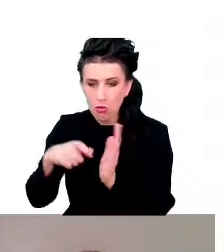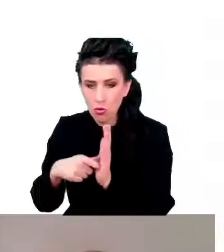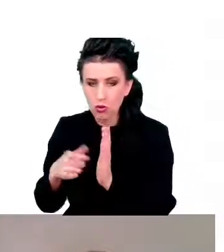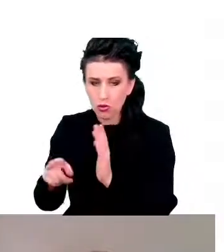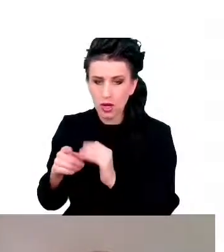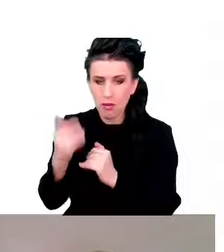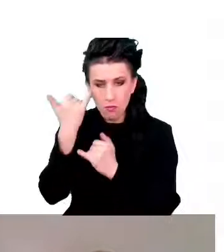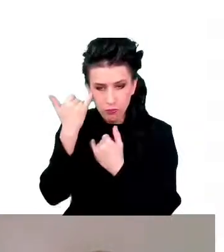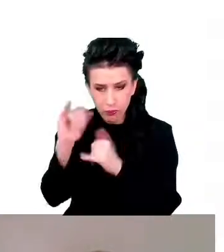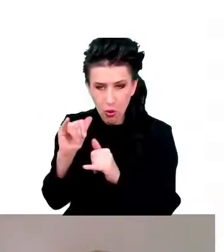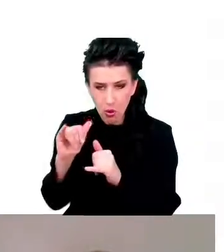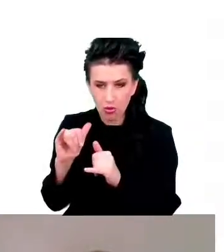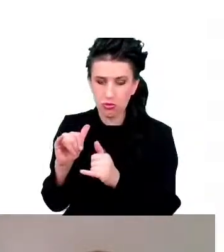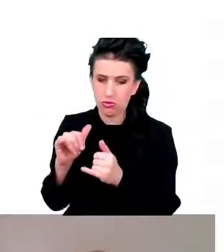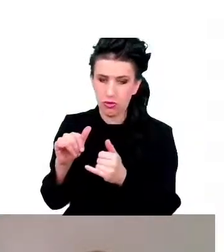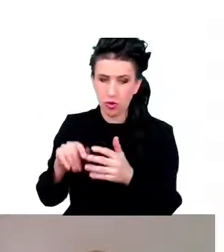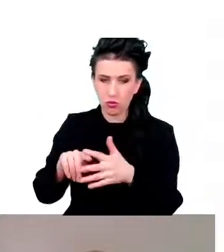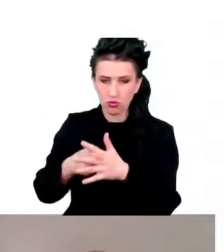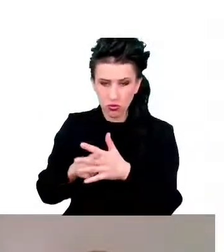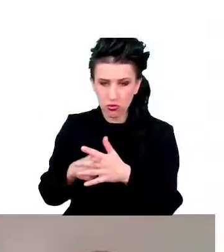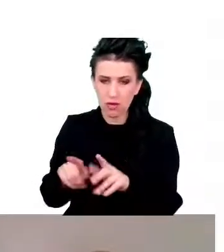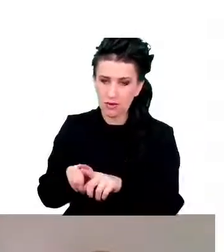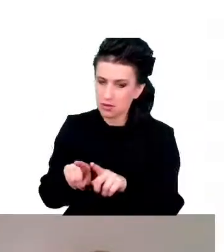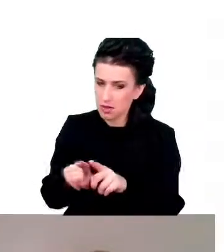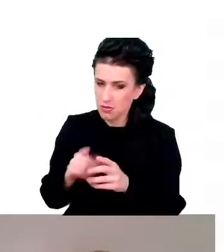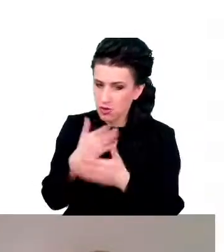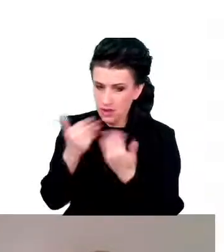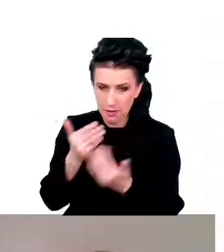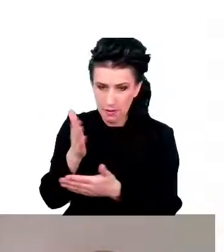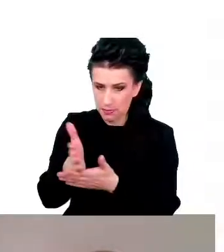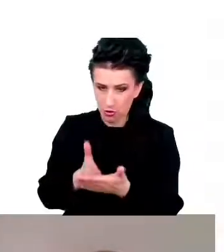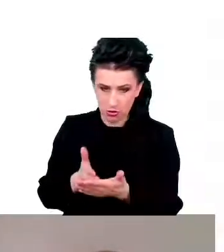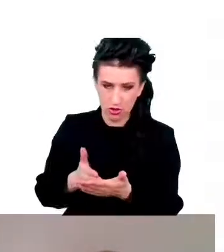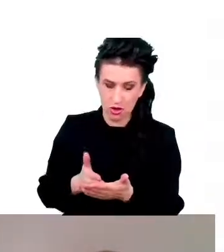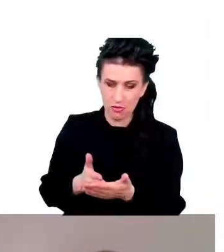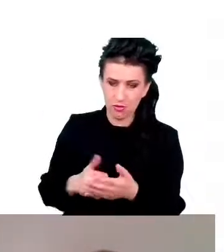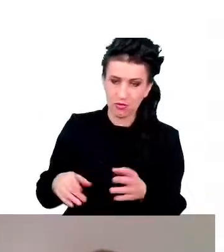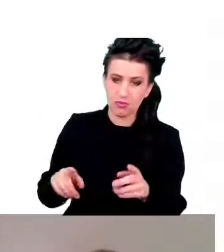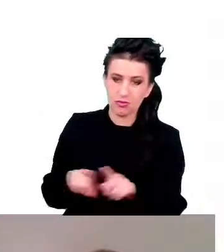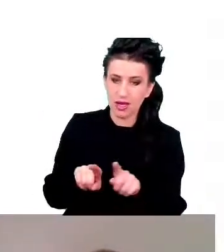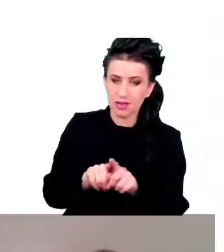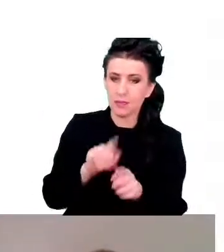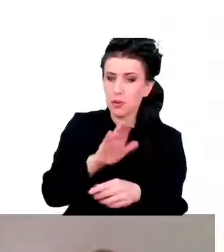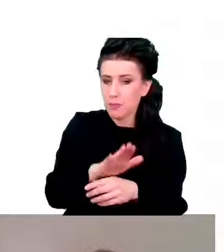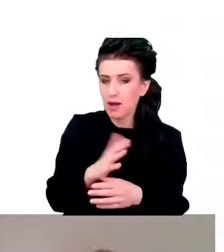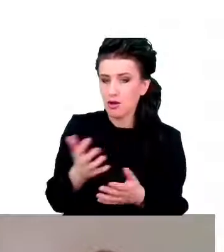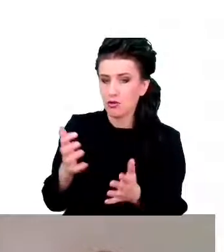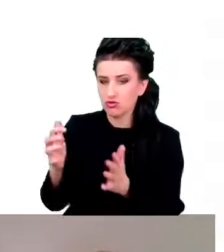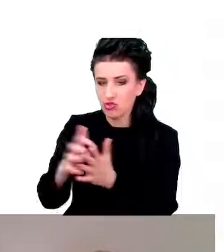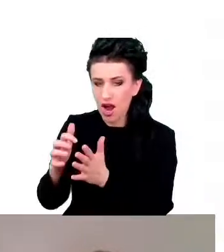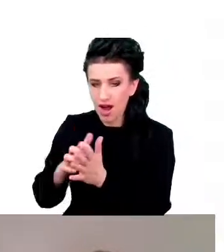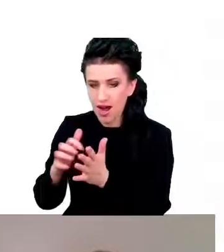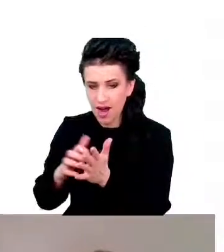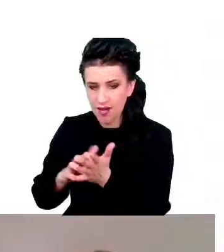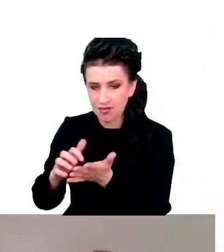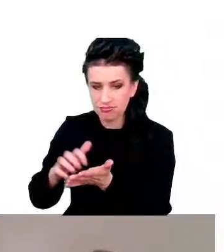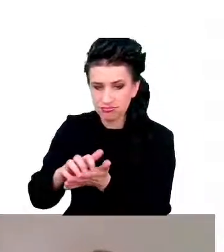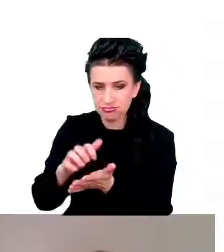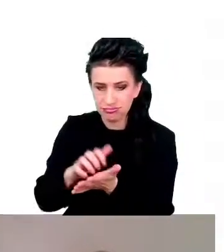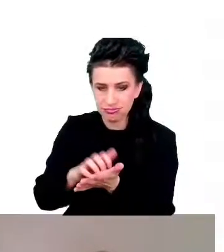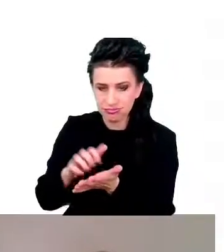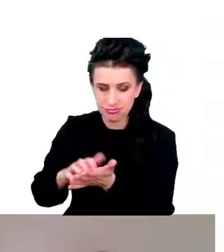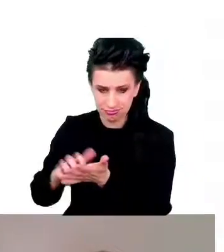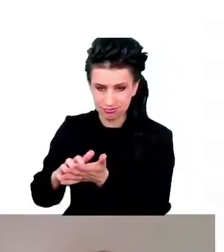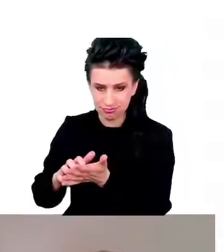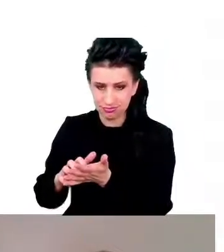Mają również bardzo dużo ziarnistości, czyli takich granul wewnątrz cytoplazmy, które